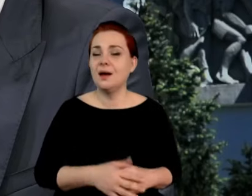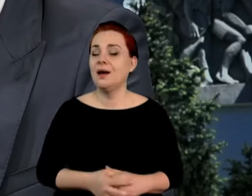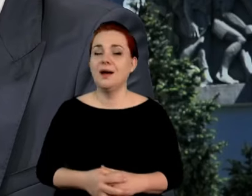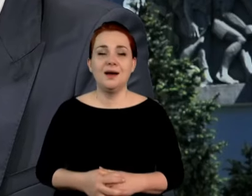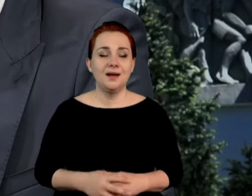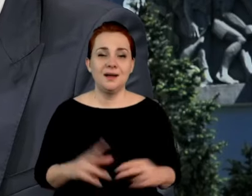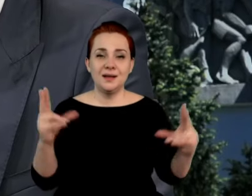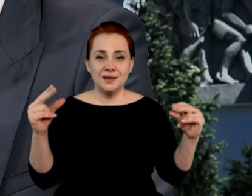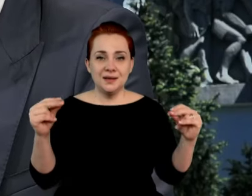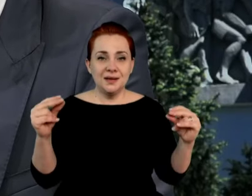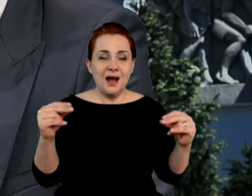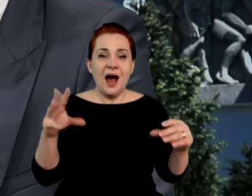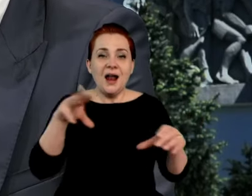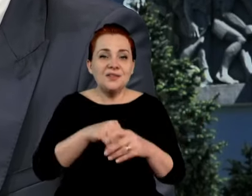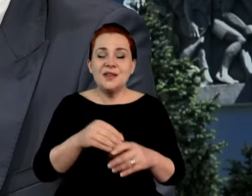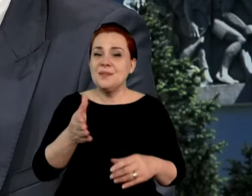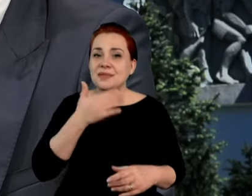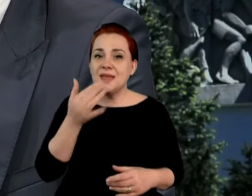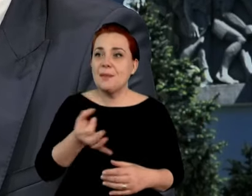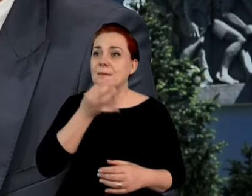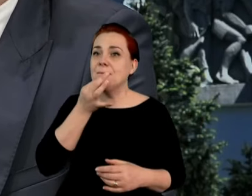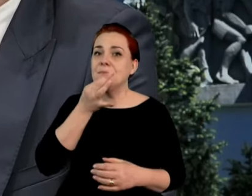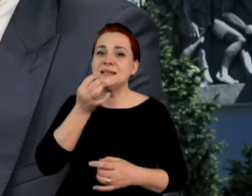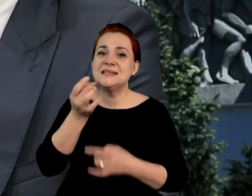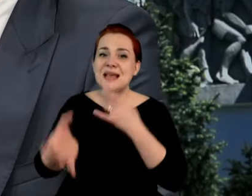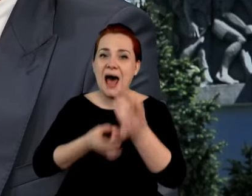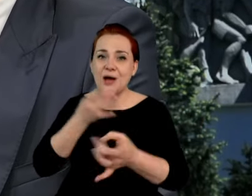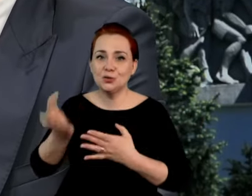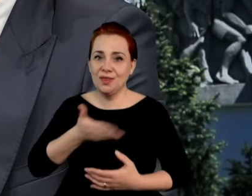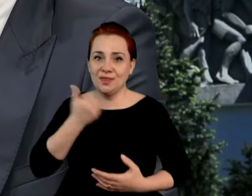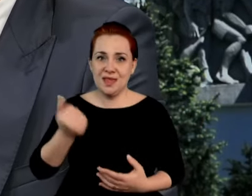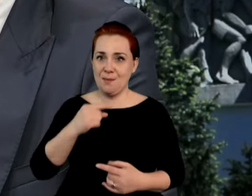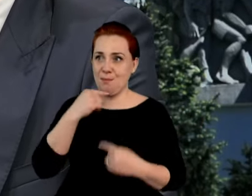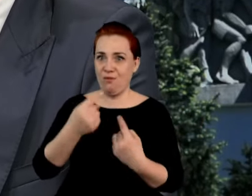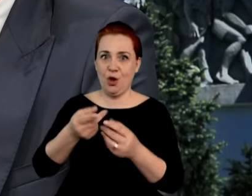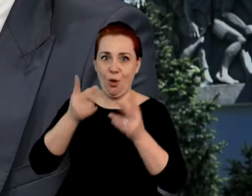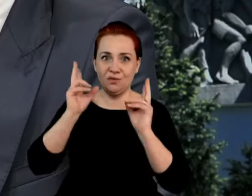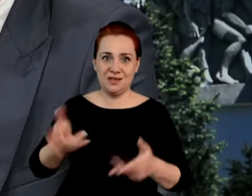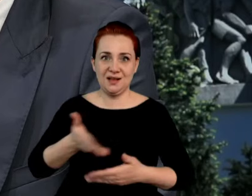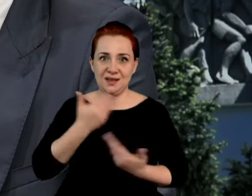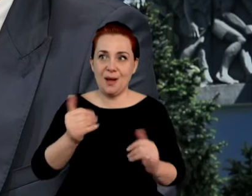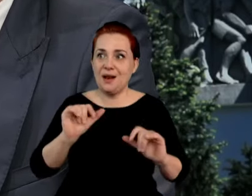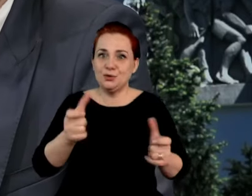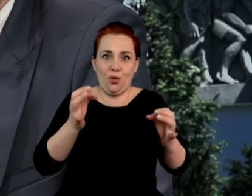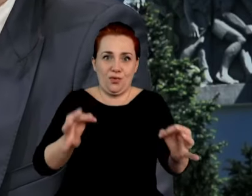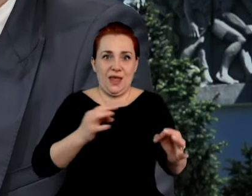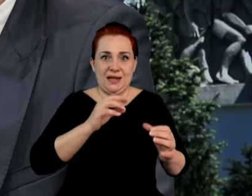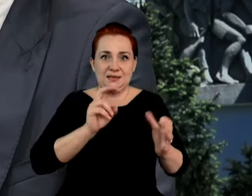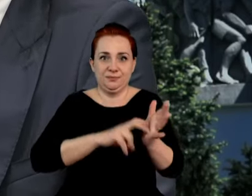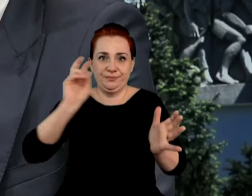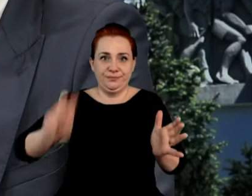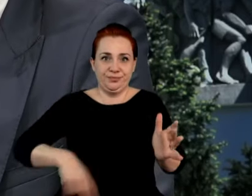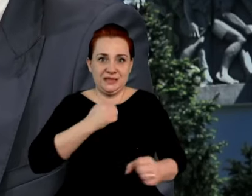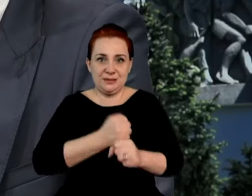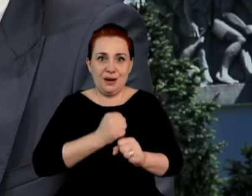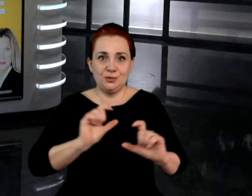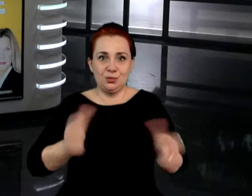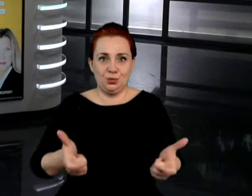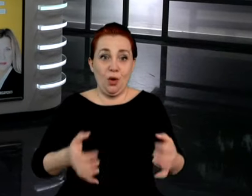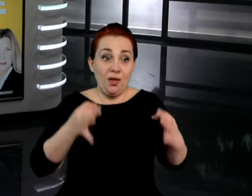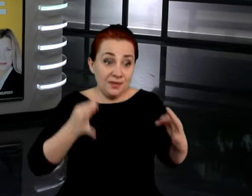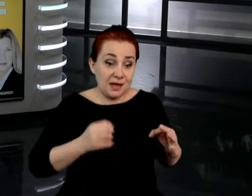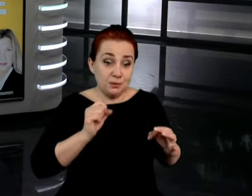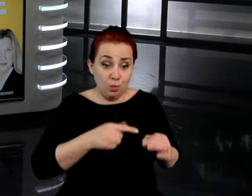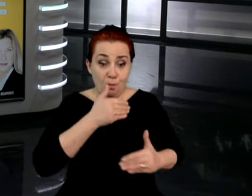nawet zarzutów żadnych. W związku z tym, w jakim kontekście pan oczekuje teraz, żeby miał rezygnować? Za co? W sensie w tej chwili jest prowadzone postępowanie w tej